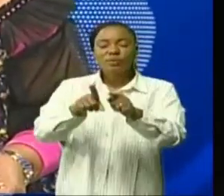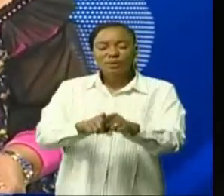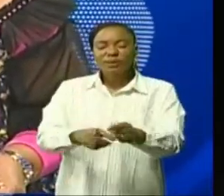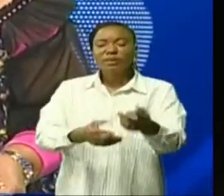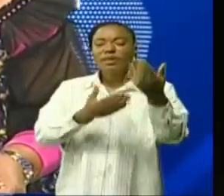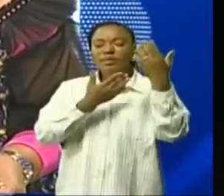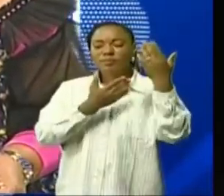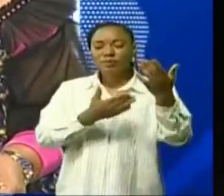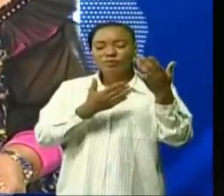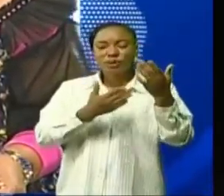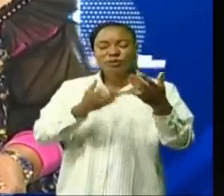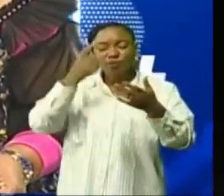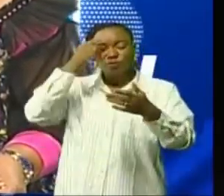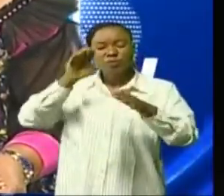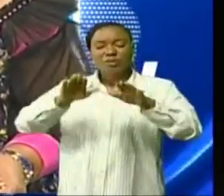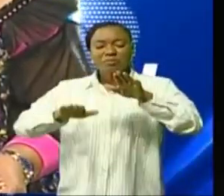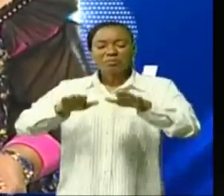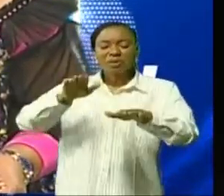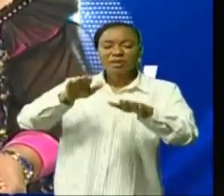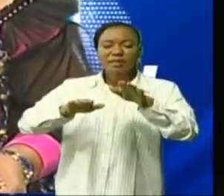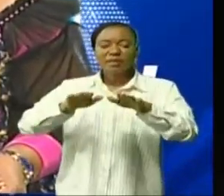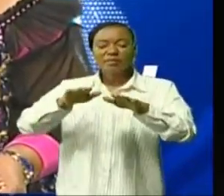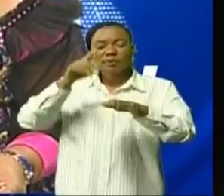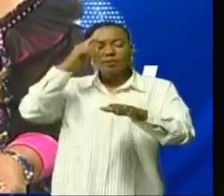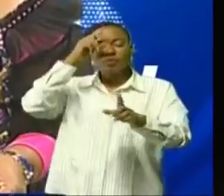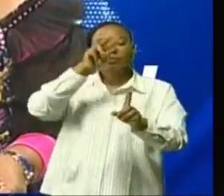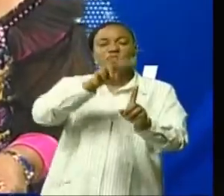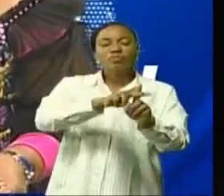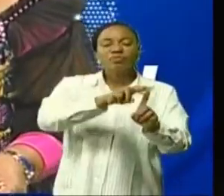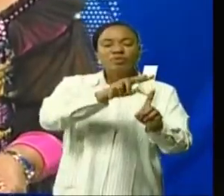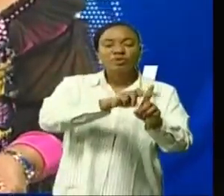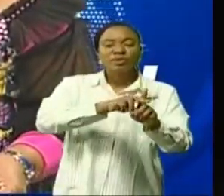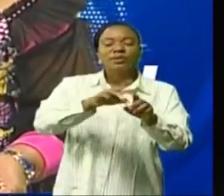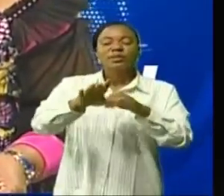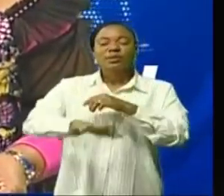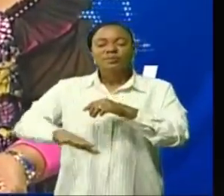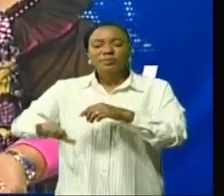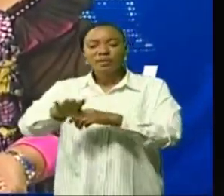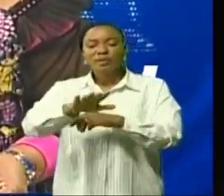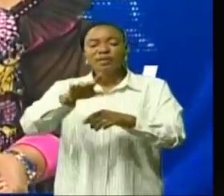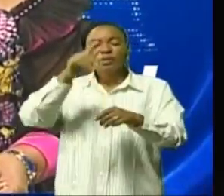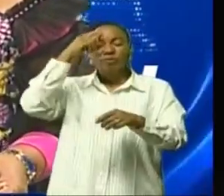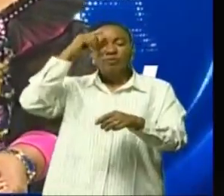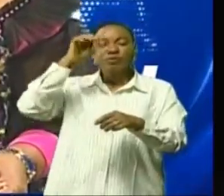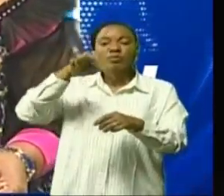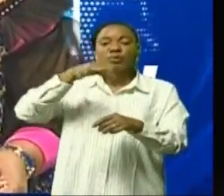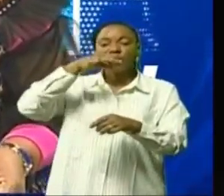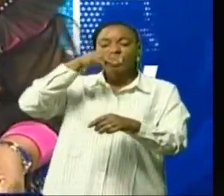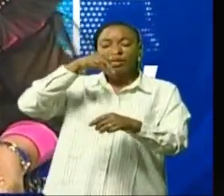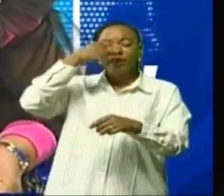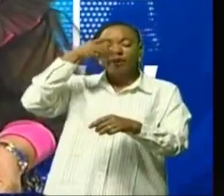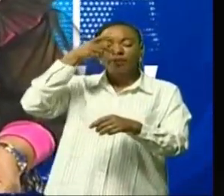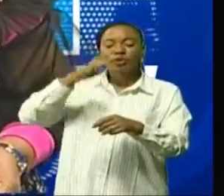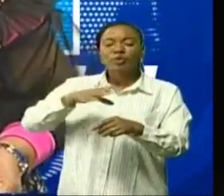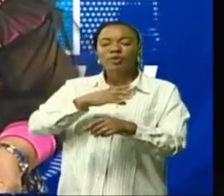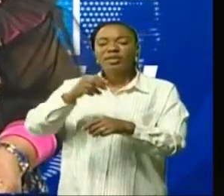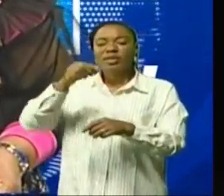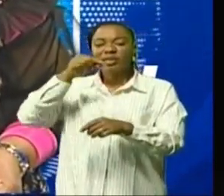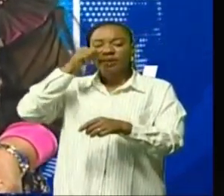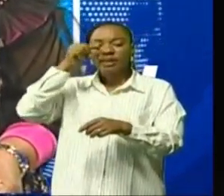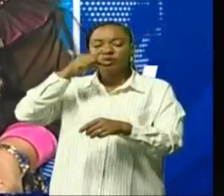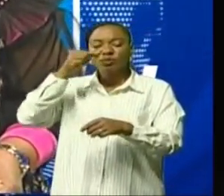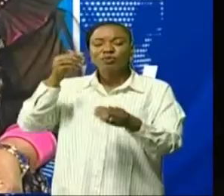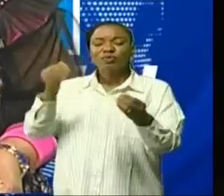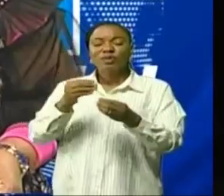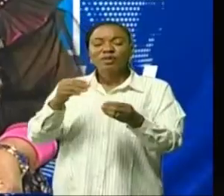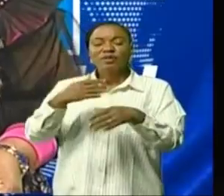de maintenir l'équilibre du système d'approvisionnement du pays en produits pétroliers. Et fait à Kinshasa, le